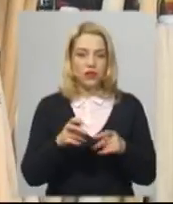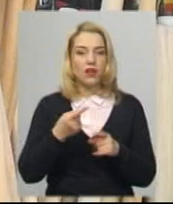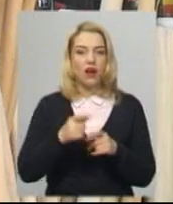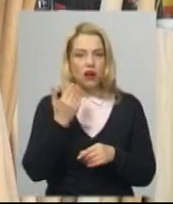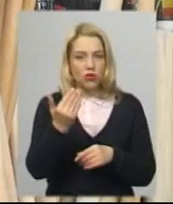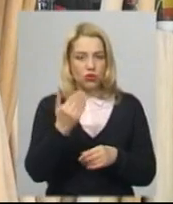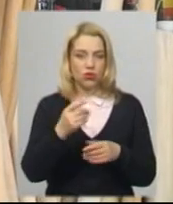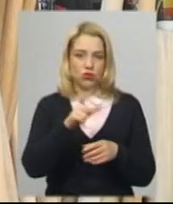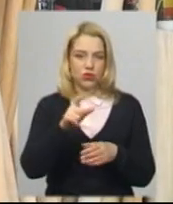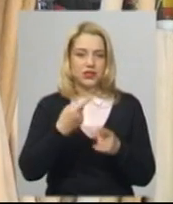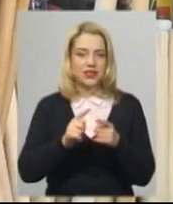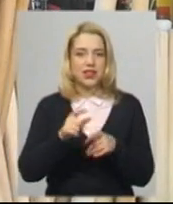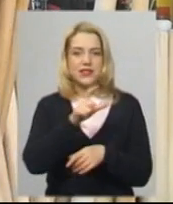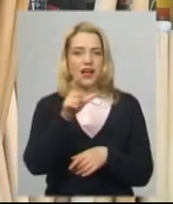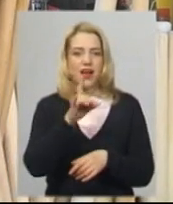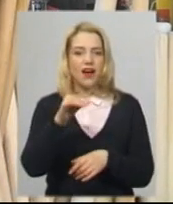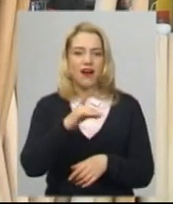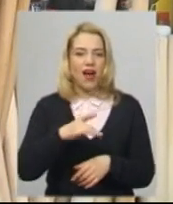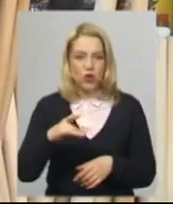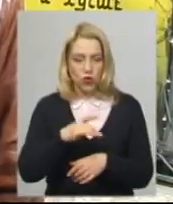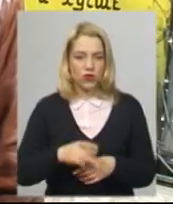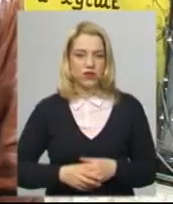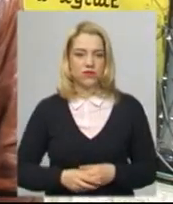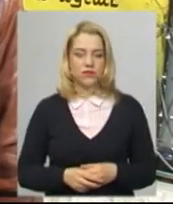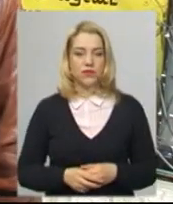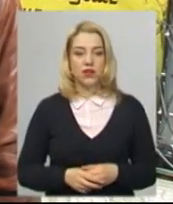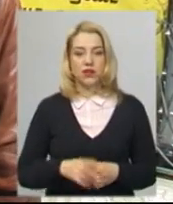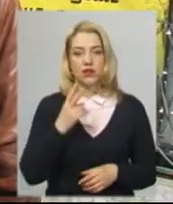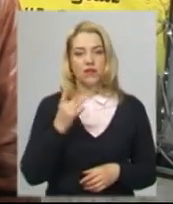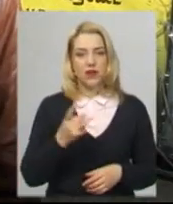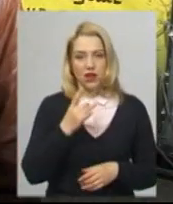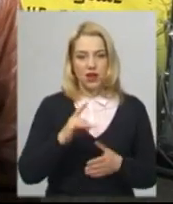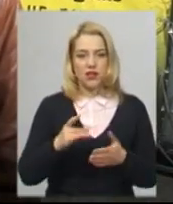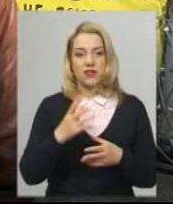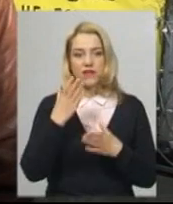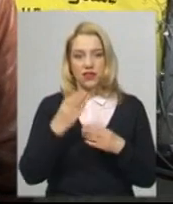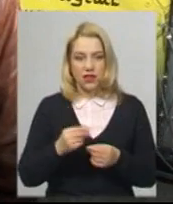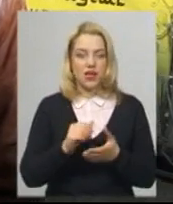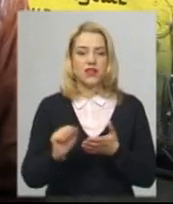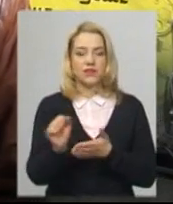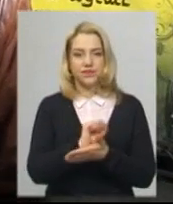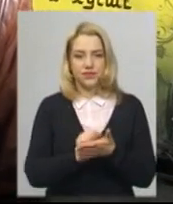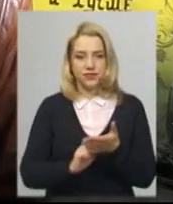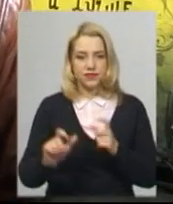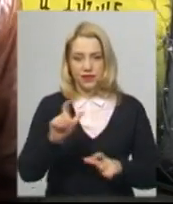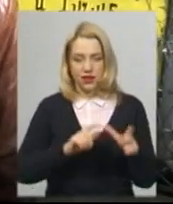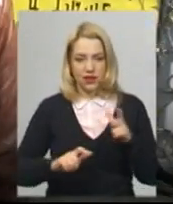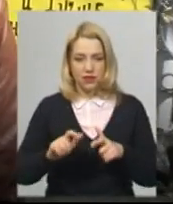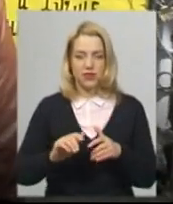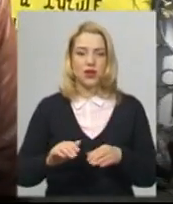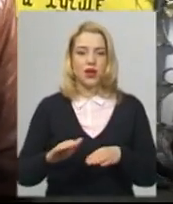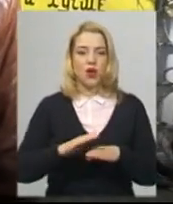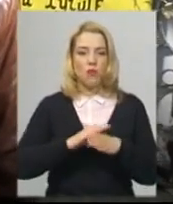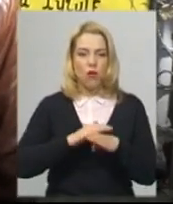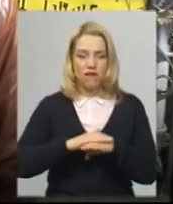Яких карантинних вимог дотримується у своєму магазині – далі. Два рази в день проводимо дезінфекцію миючими засобами поверхонь,